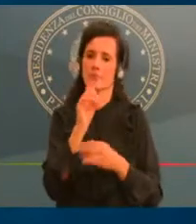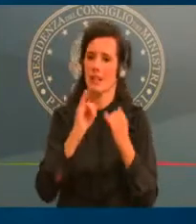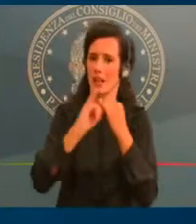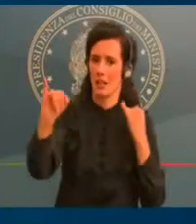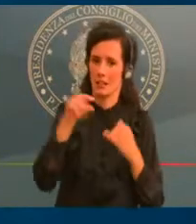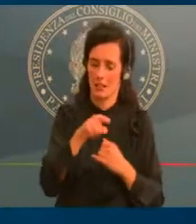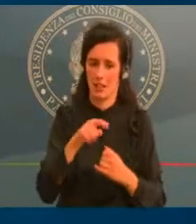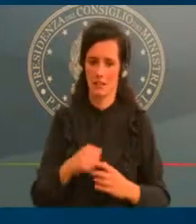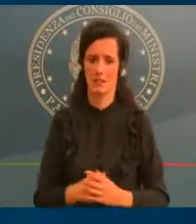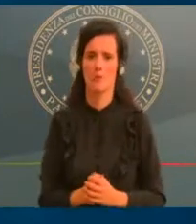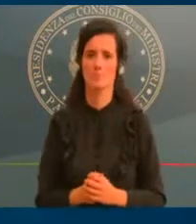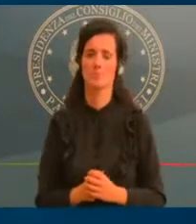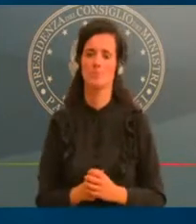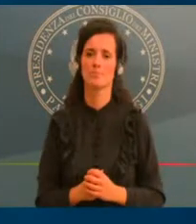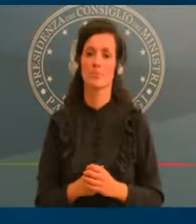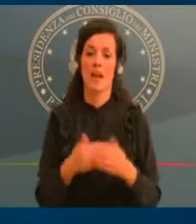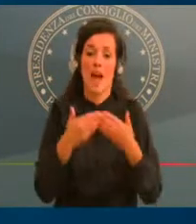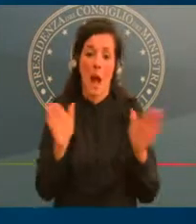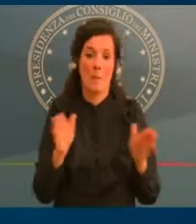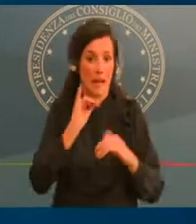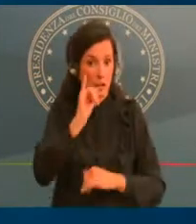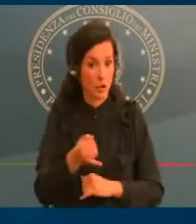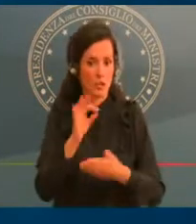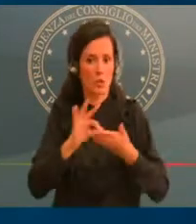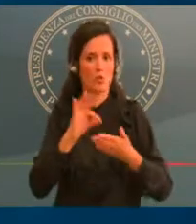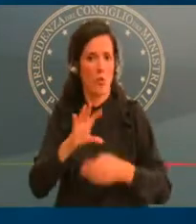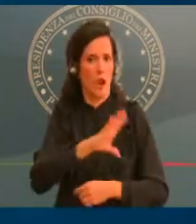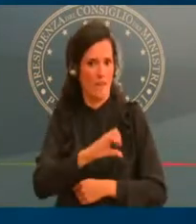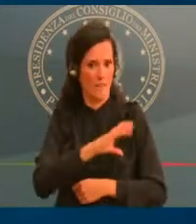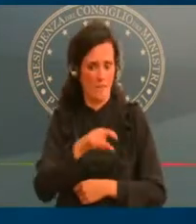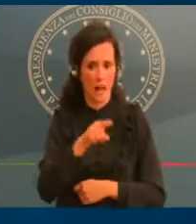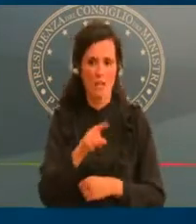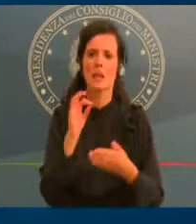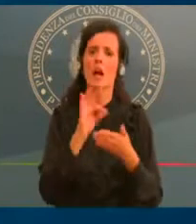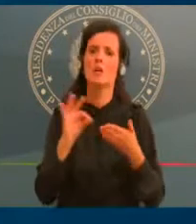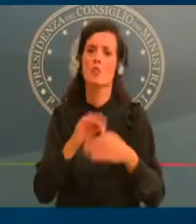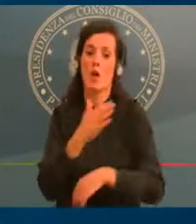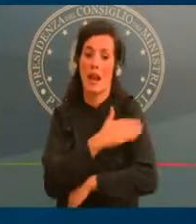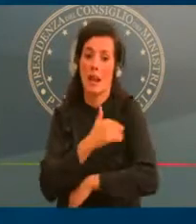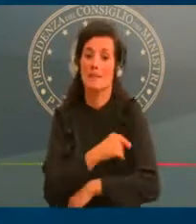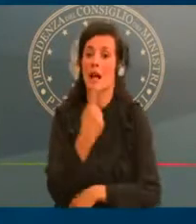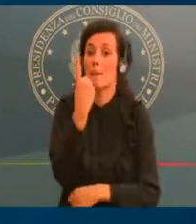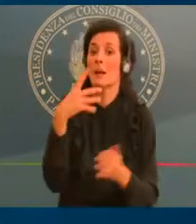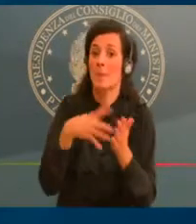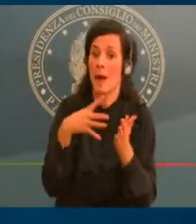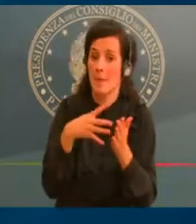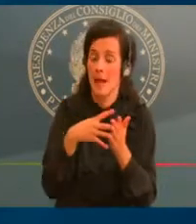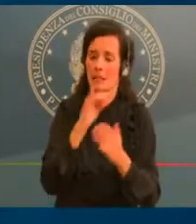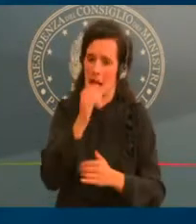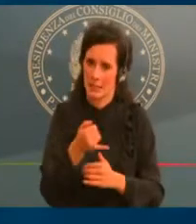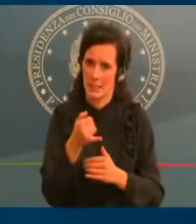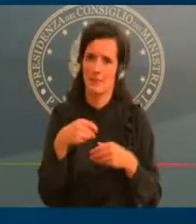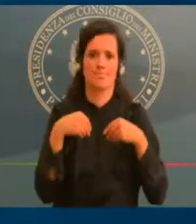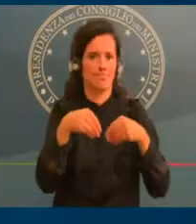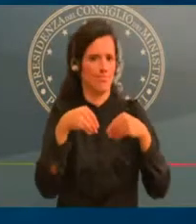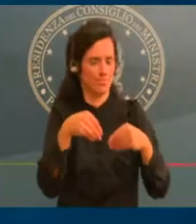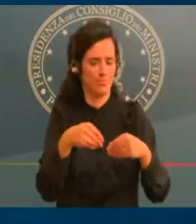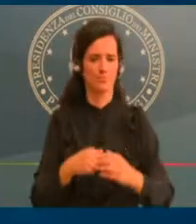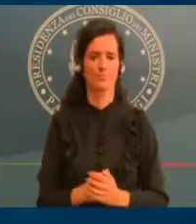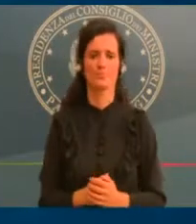media. Non abbiamo, nel caso della prima media, voluto imporre sacrifici soverchi agli studenti.